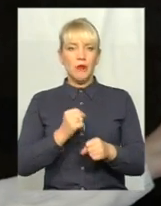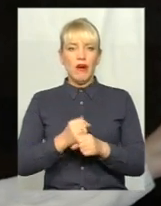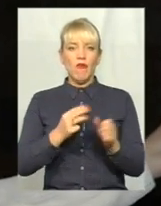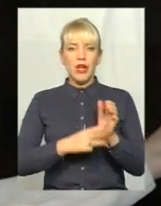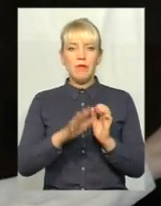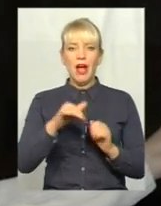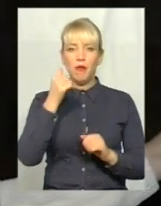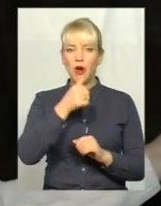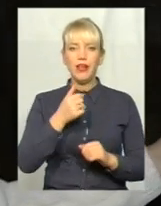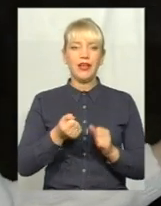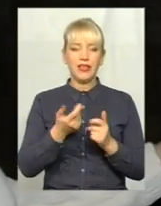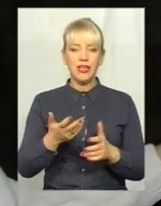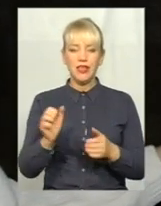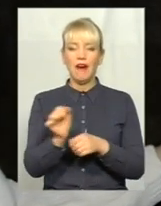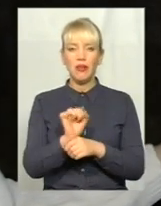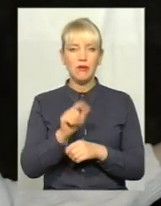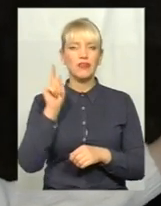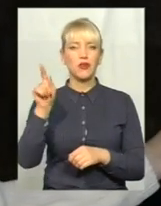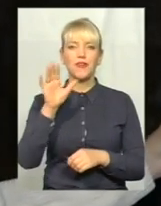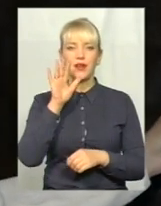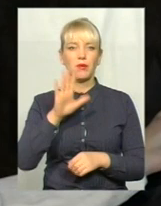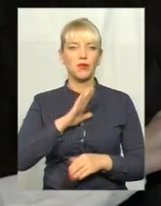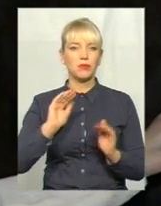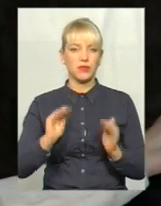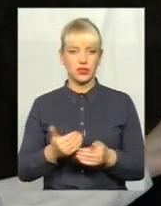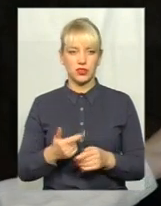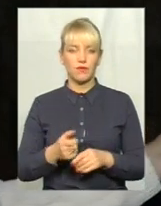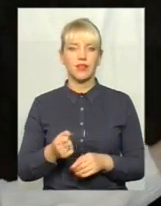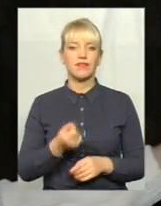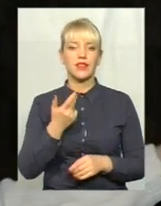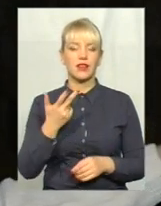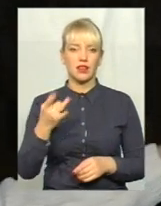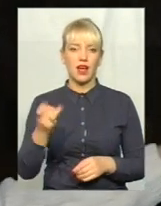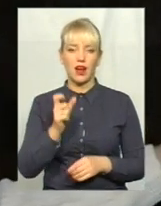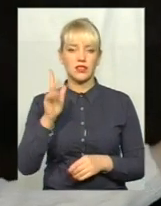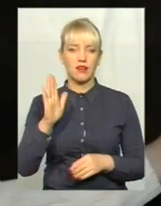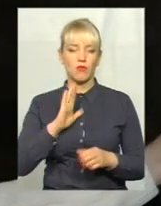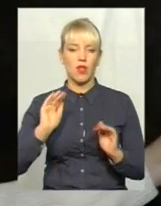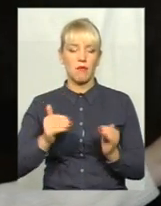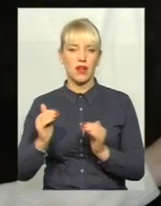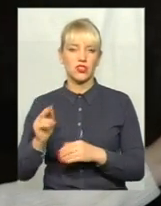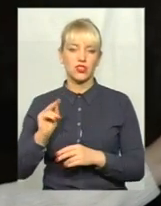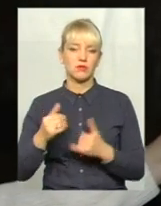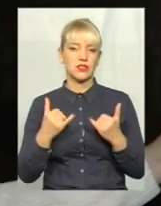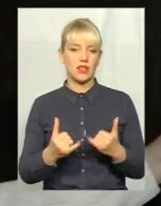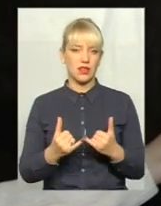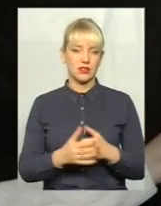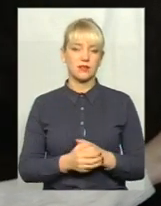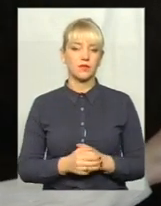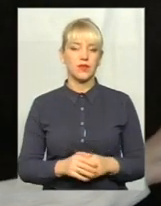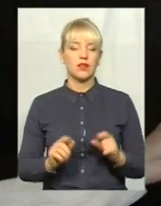автомобілів тоді набагато була менша, що в декілька разів було набагато менша кількість автомобілів, ніж зараз. Тому